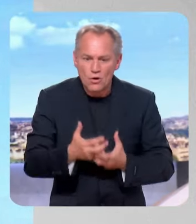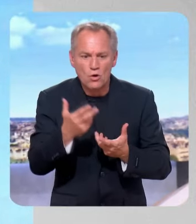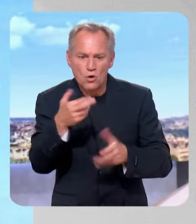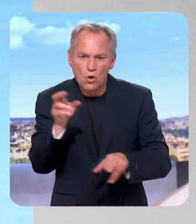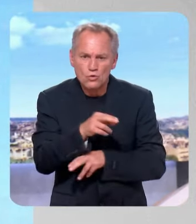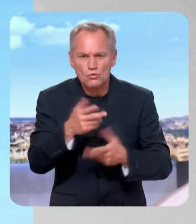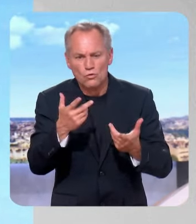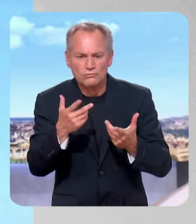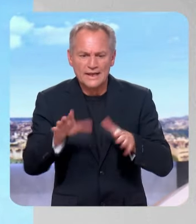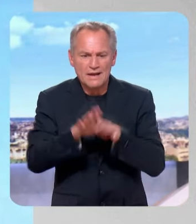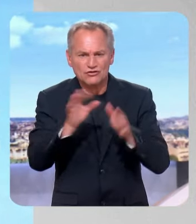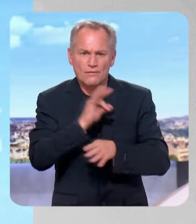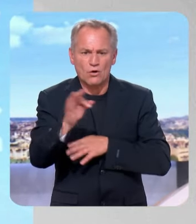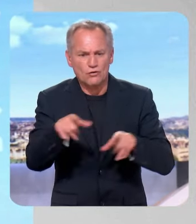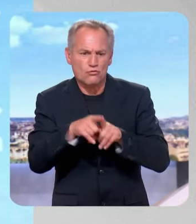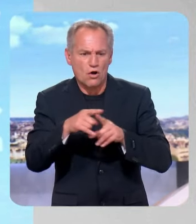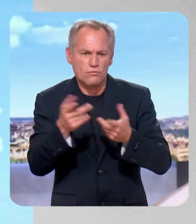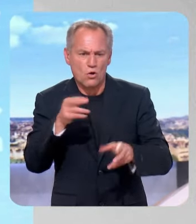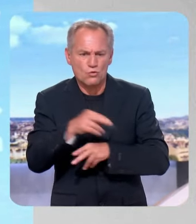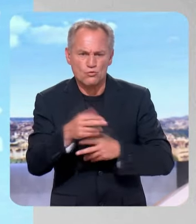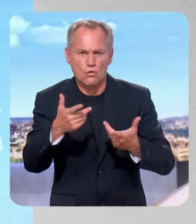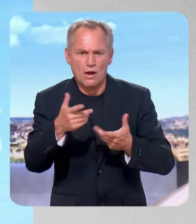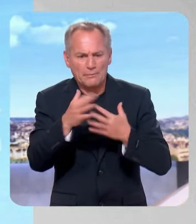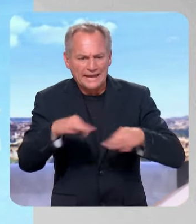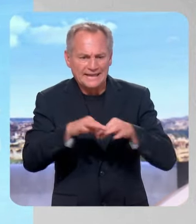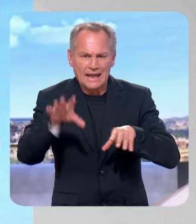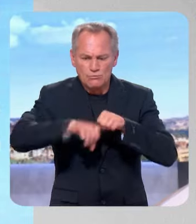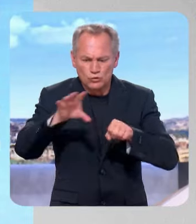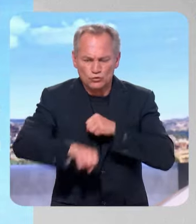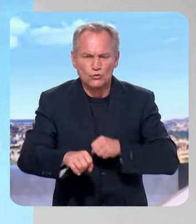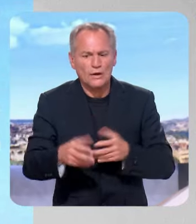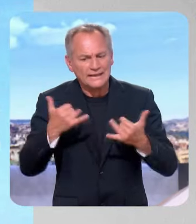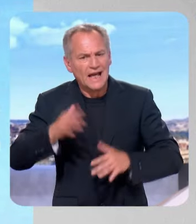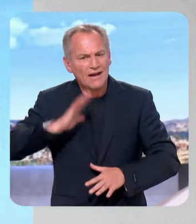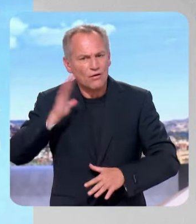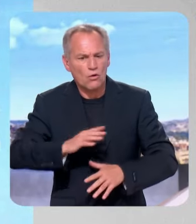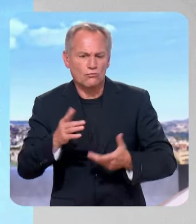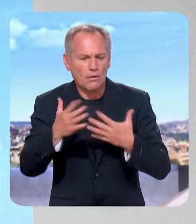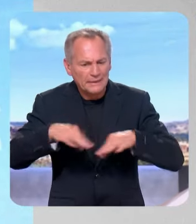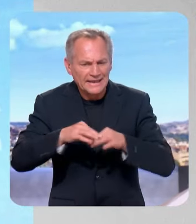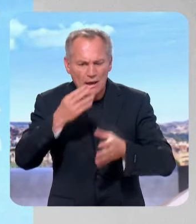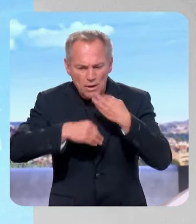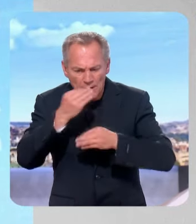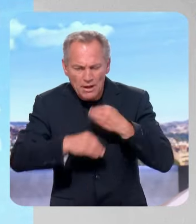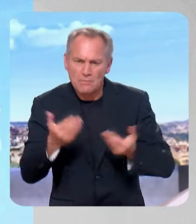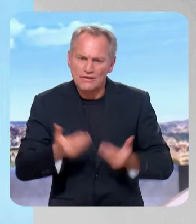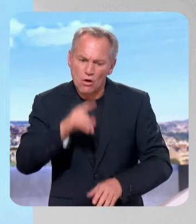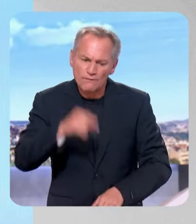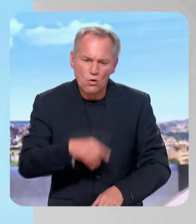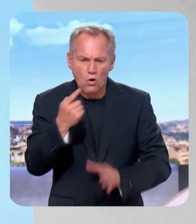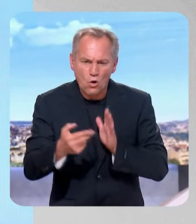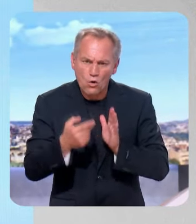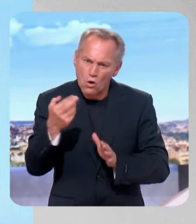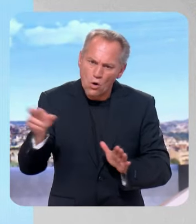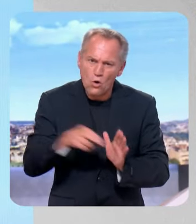production. On a été pendant des années une nation de consommateurs, on doit redevenir une grande nation industrielle, agricole, de production. C'est du symbole aujourd